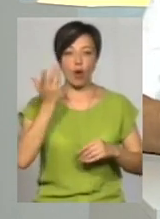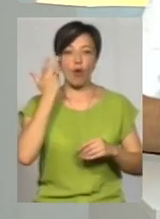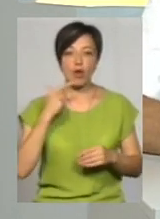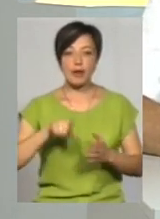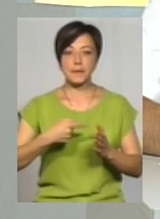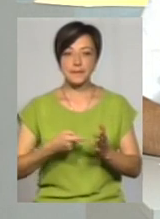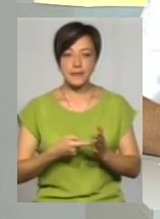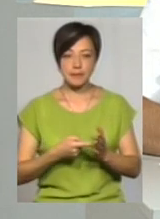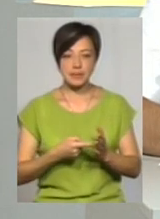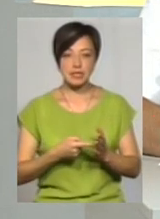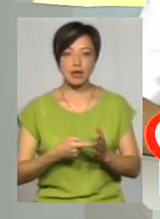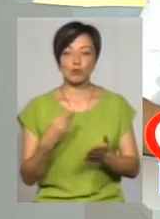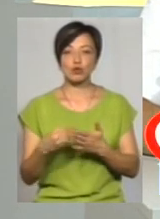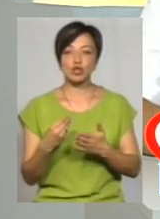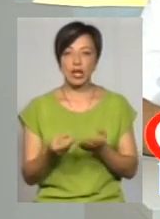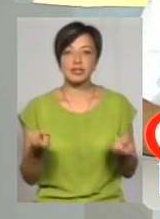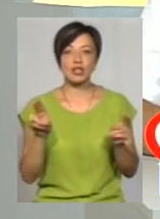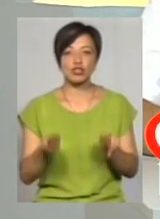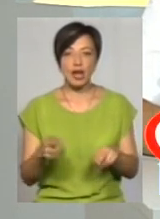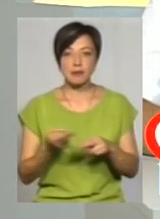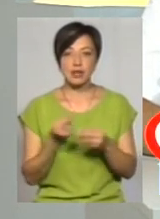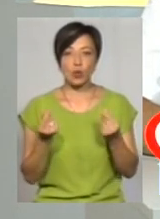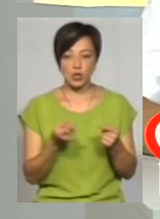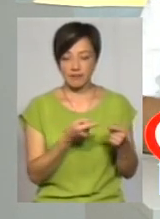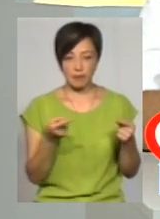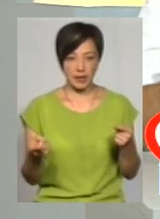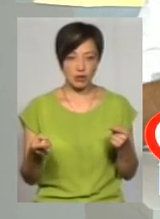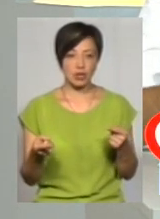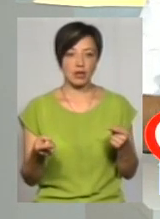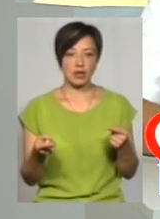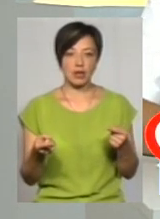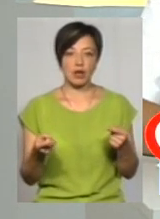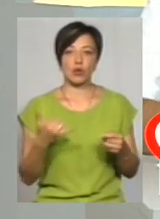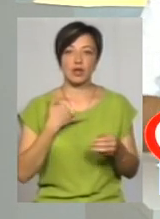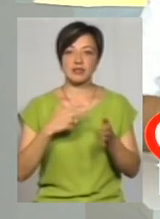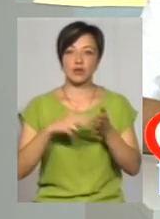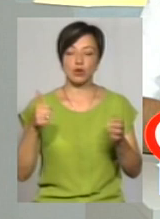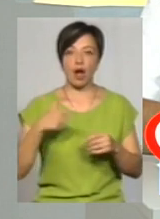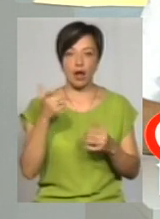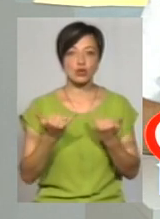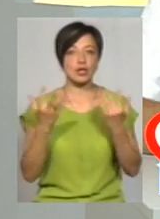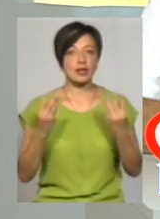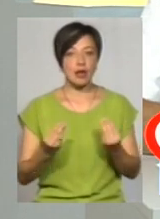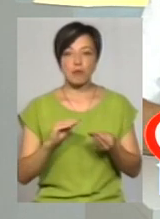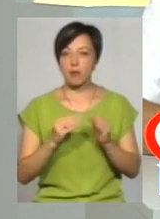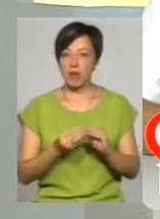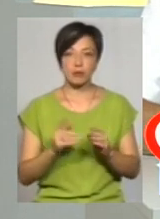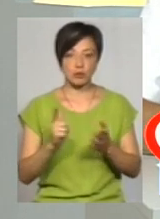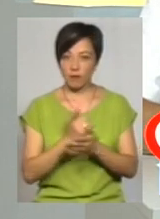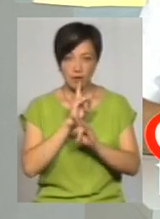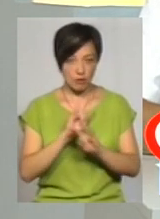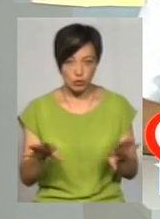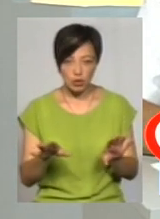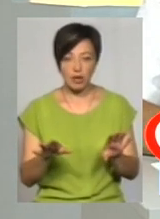міський бюджет залишається без коштів на цей період, у нас йшли відключення газу. На сьогоднішній день у нас такої проблеми знову не буде,